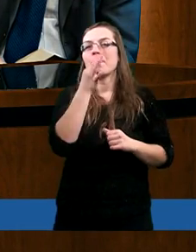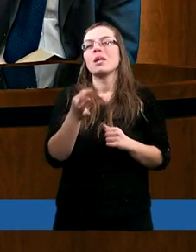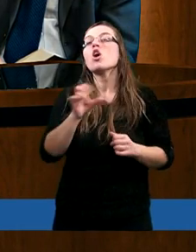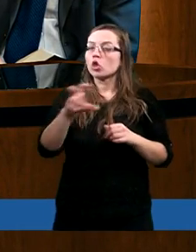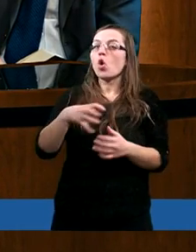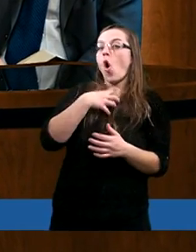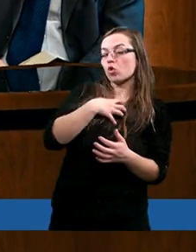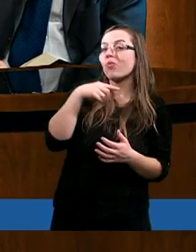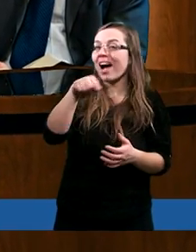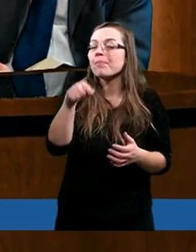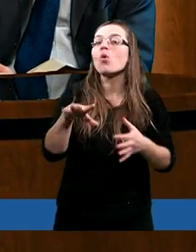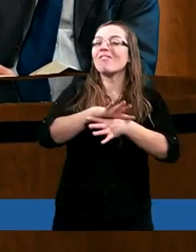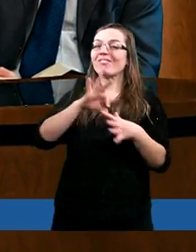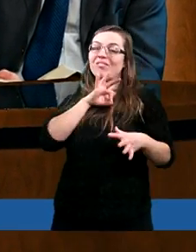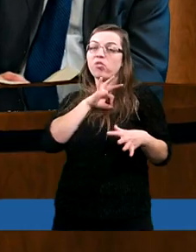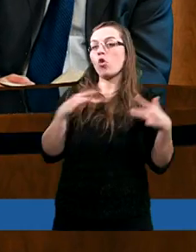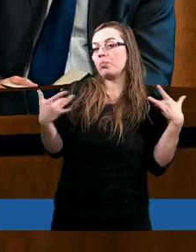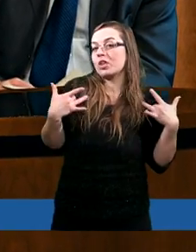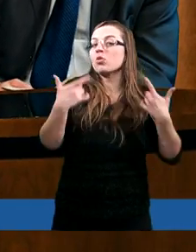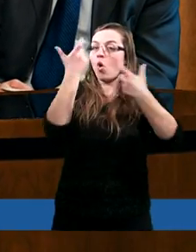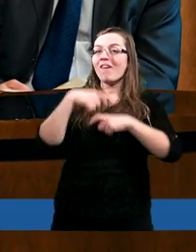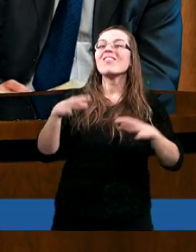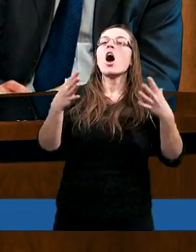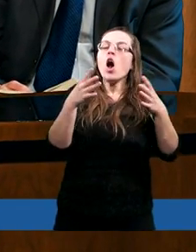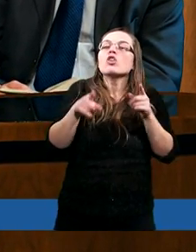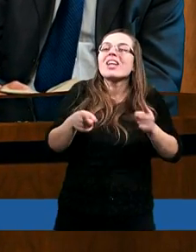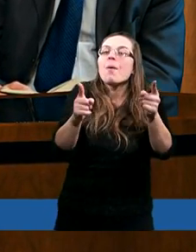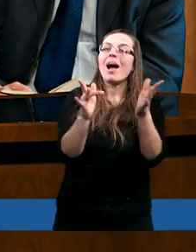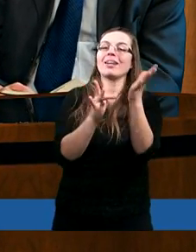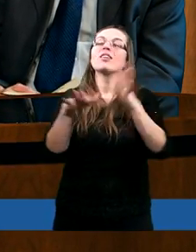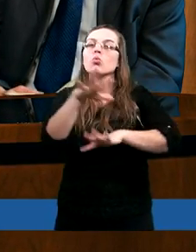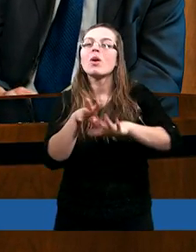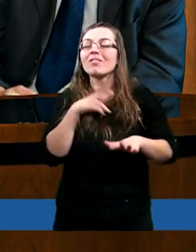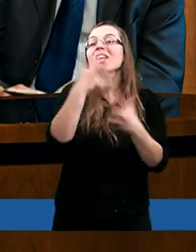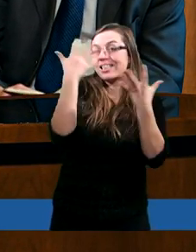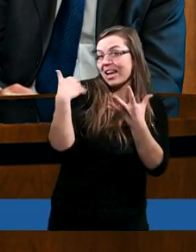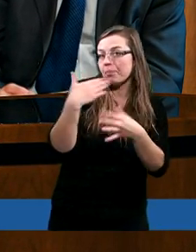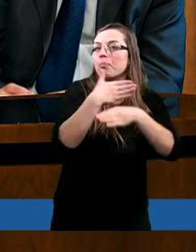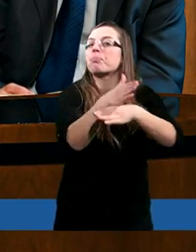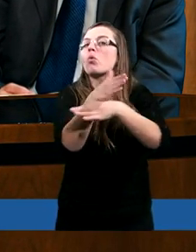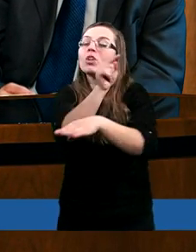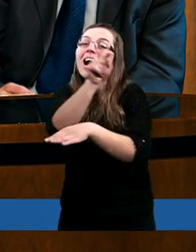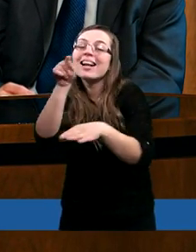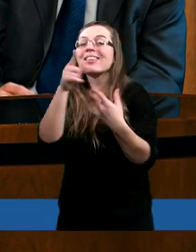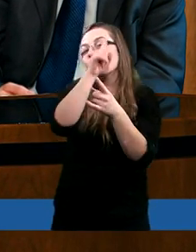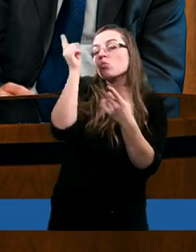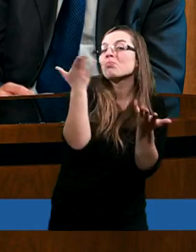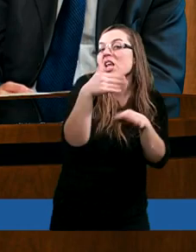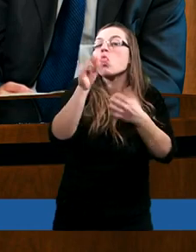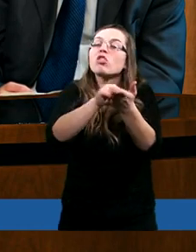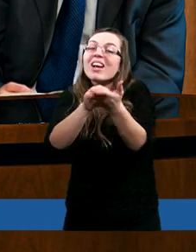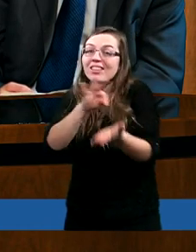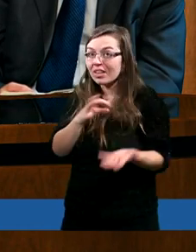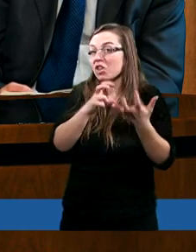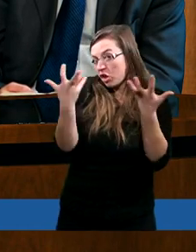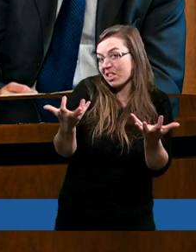Odczuwamy we własnym życiu jego działanie? Chcielibyśmy się podzielić może jakimś doświadczeniem?